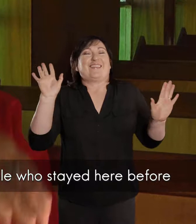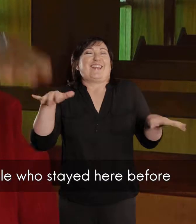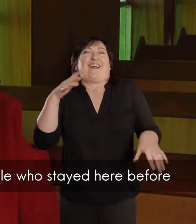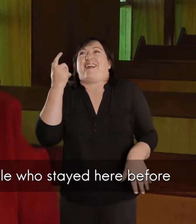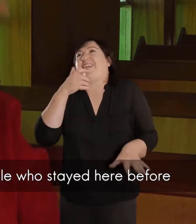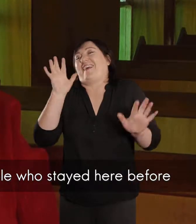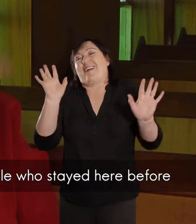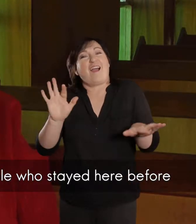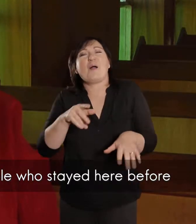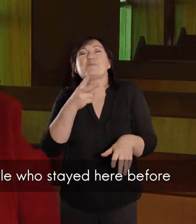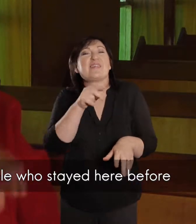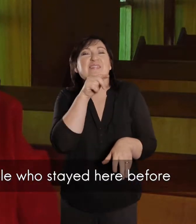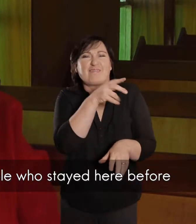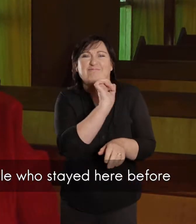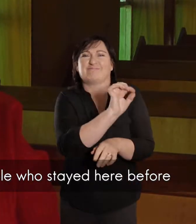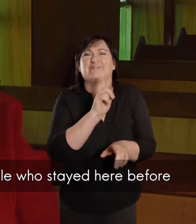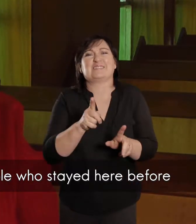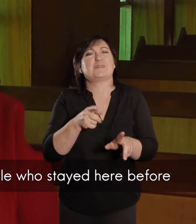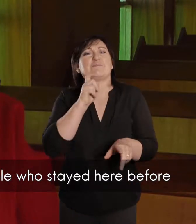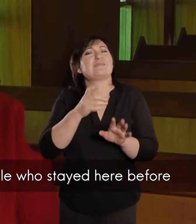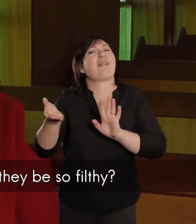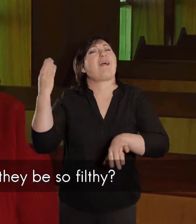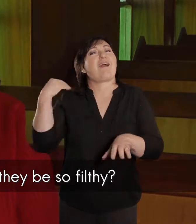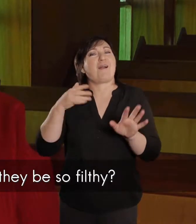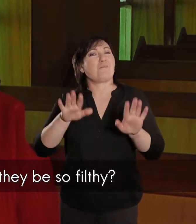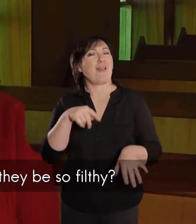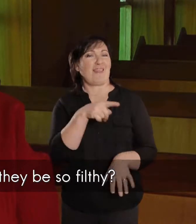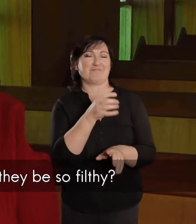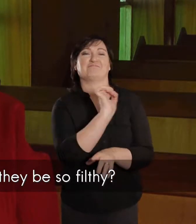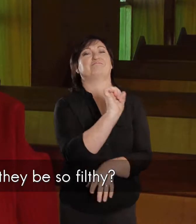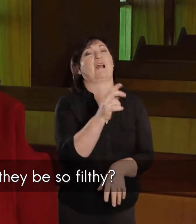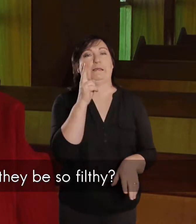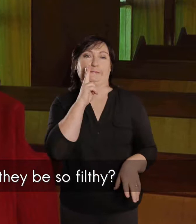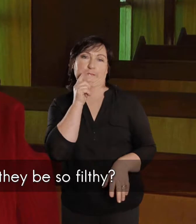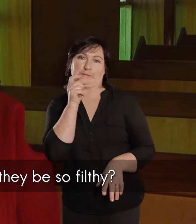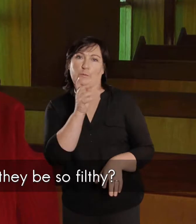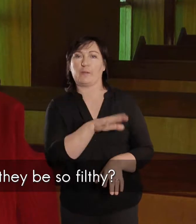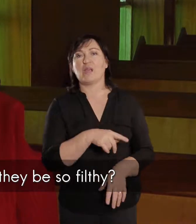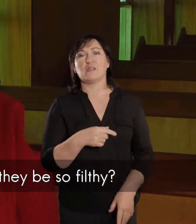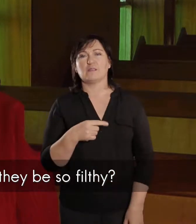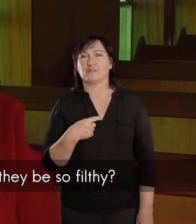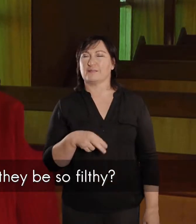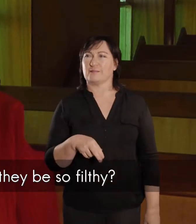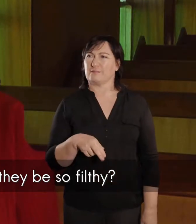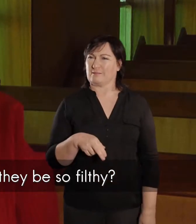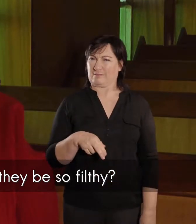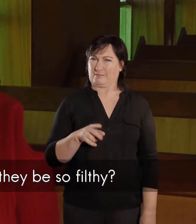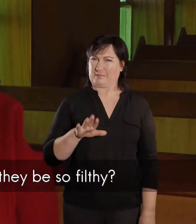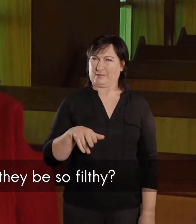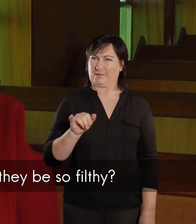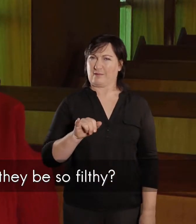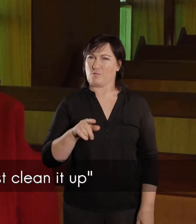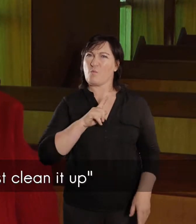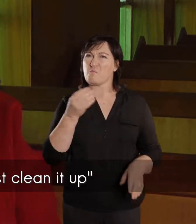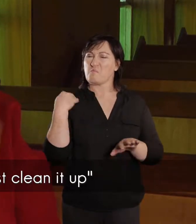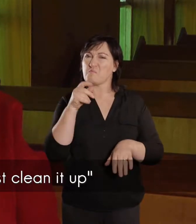is sêke die mense wat jare hier geblei het man, ek sê, dis aan byesnaaks, ook is my so morsig sê